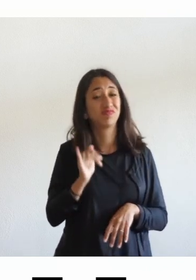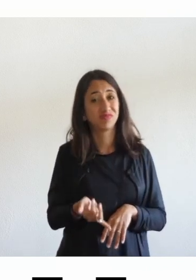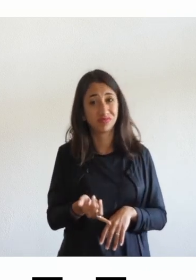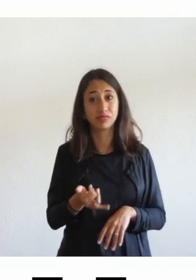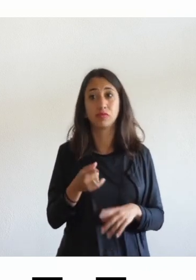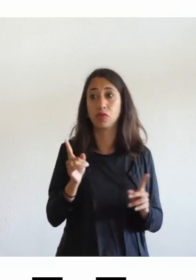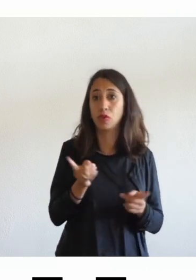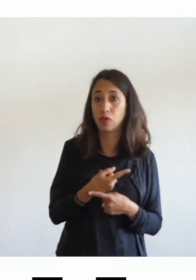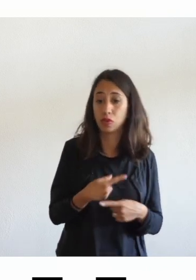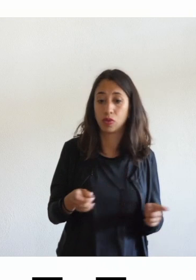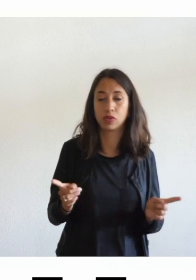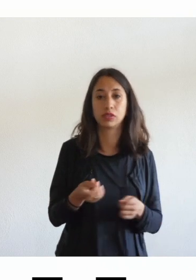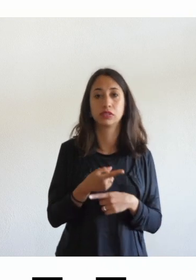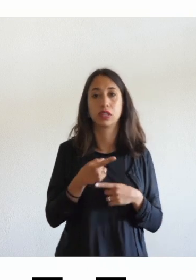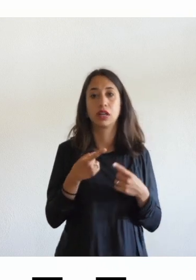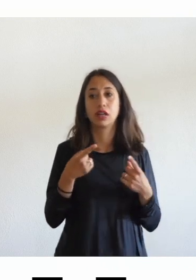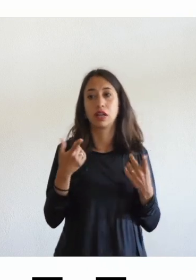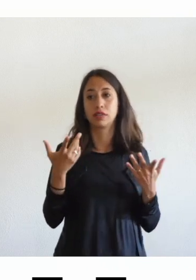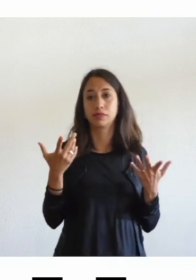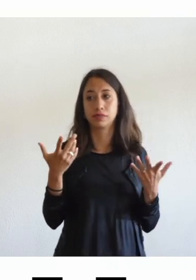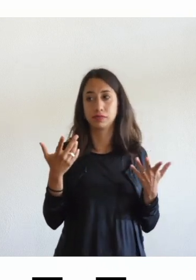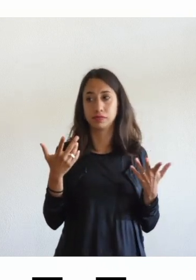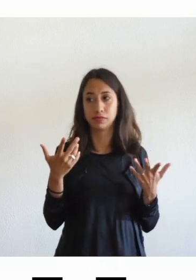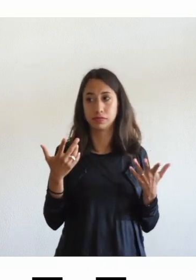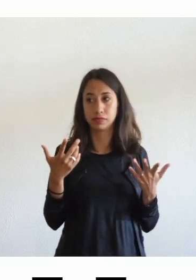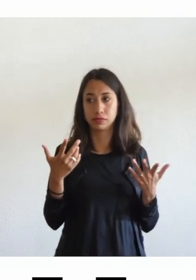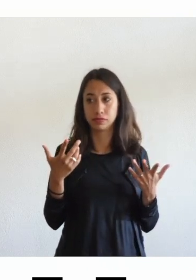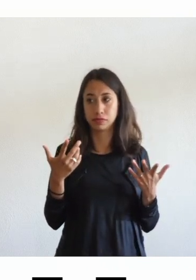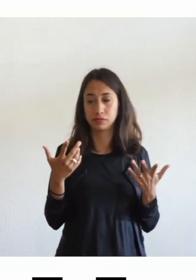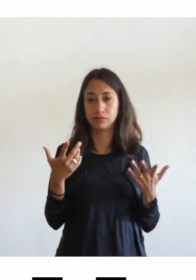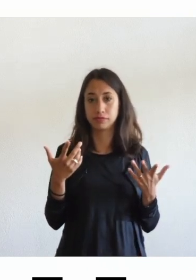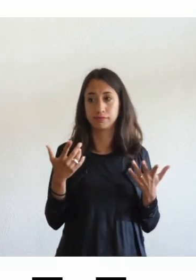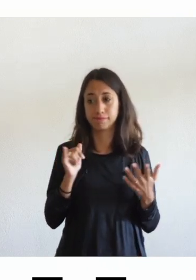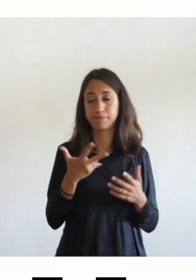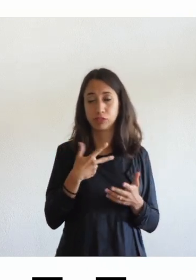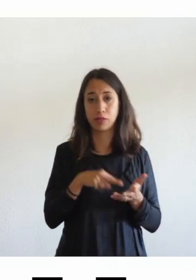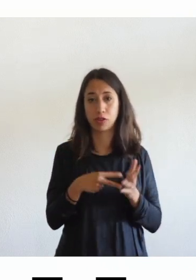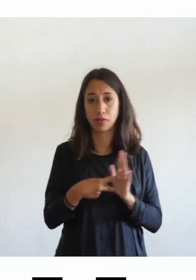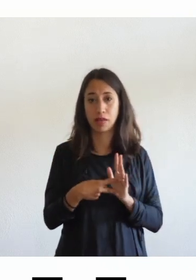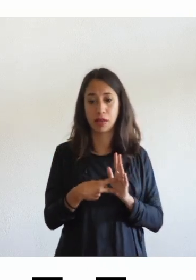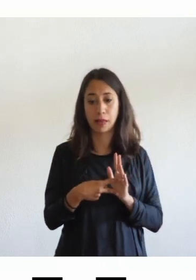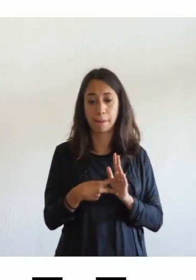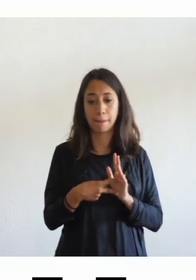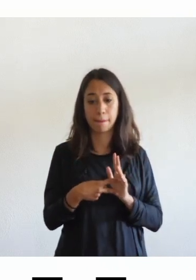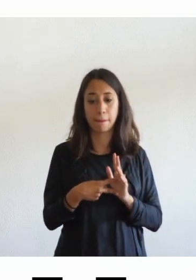musica sì materia scientifica sì ci sono dei problemi tra l'altro